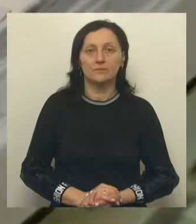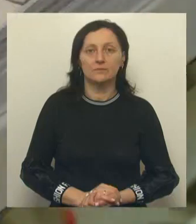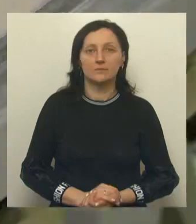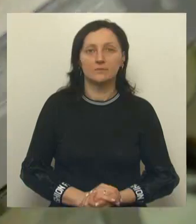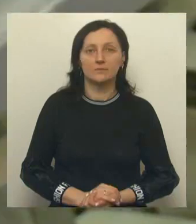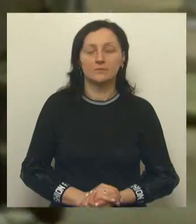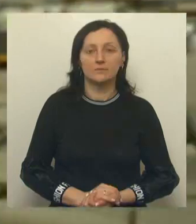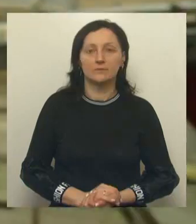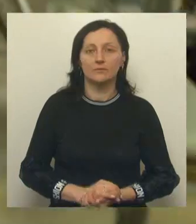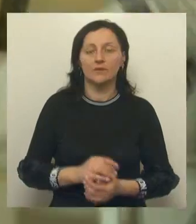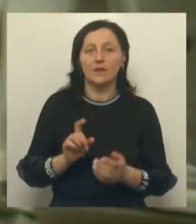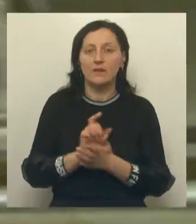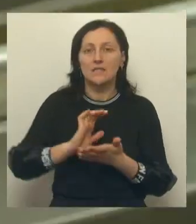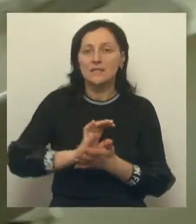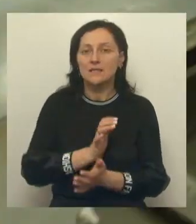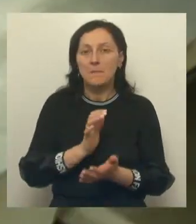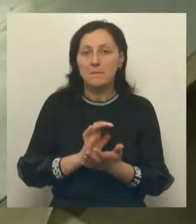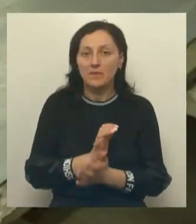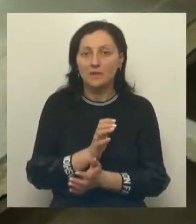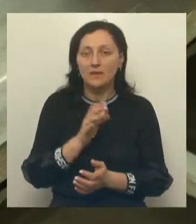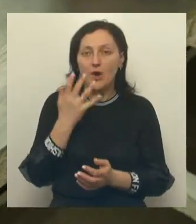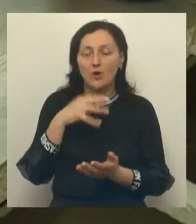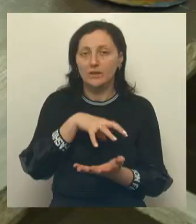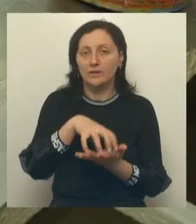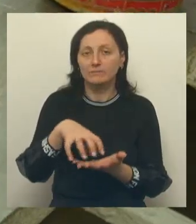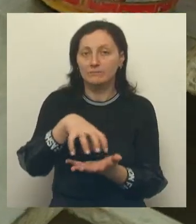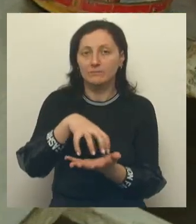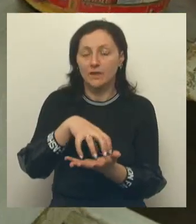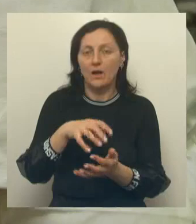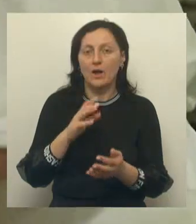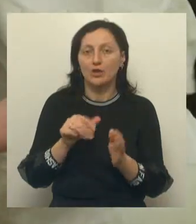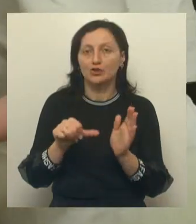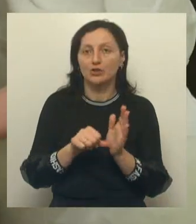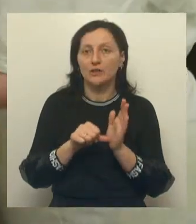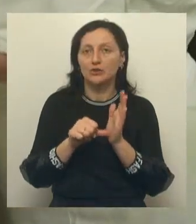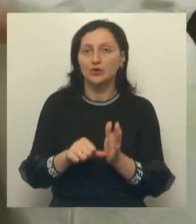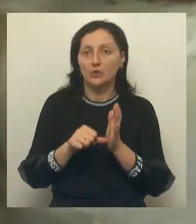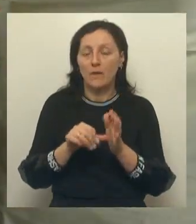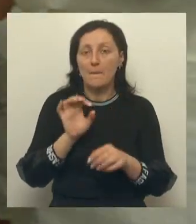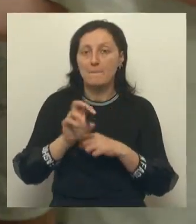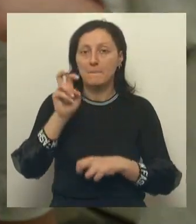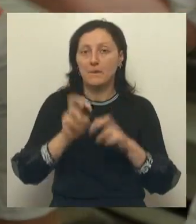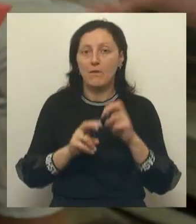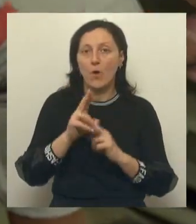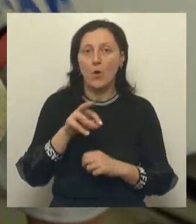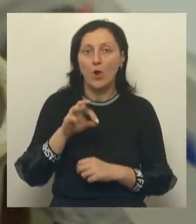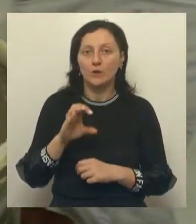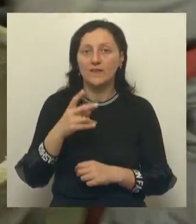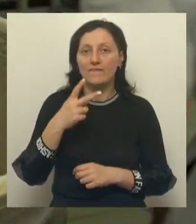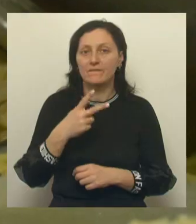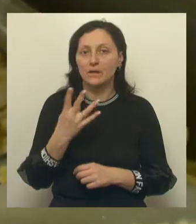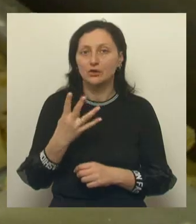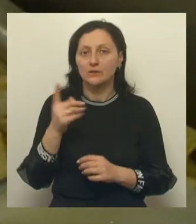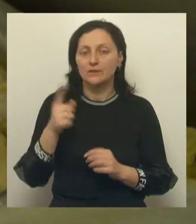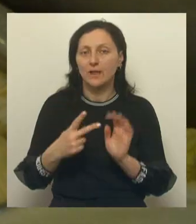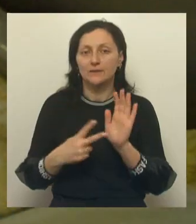С момента замеса теста и до того, как куличик окажется на прилавке, проходит 6 часов. Производство на заводе «Колос» 24 на 7